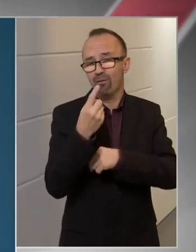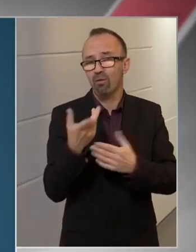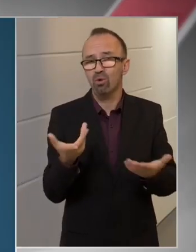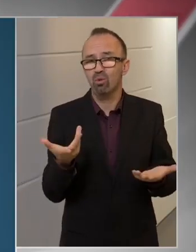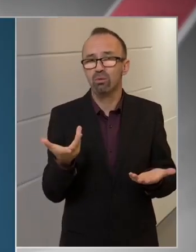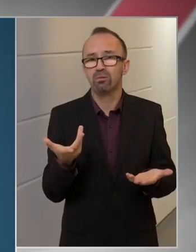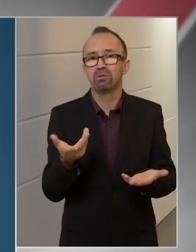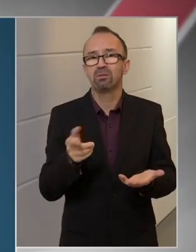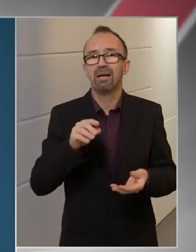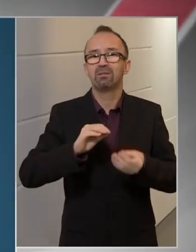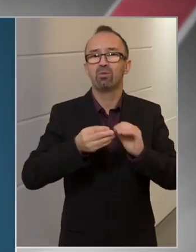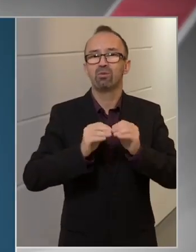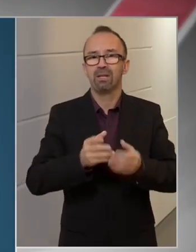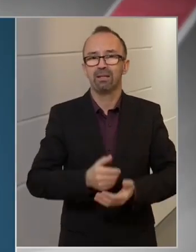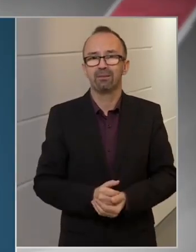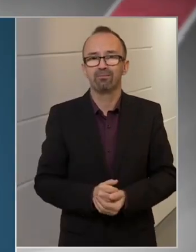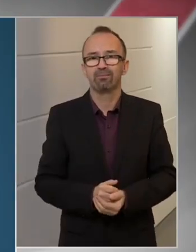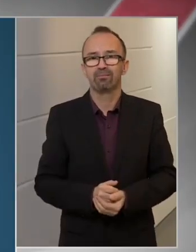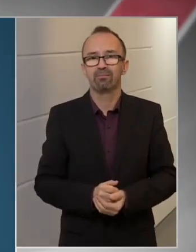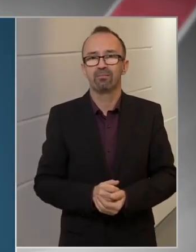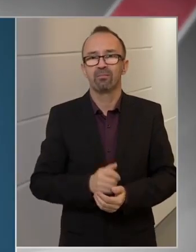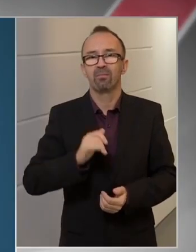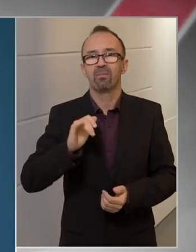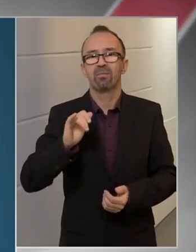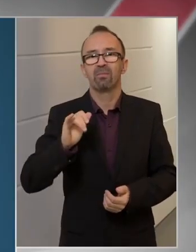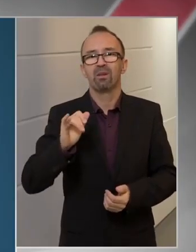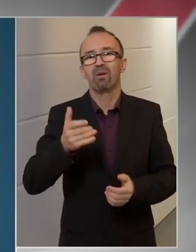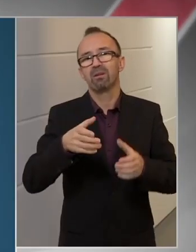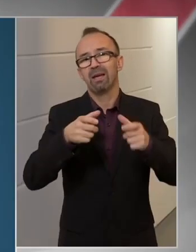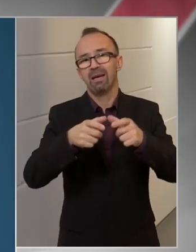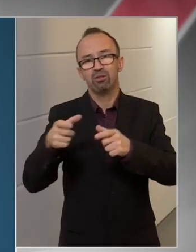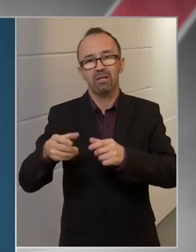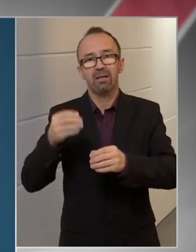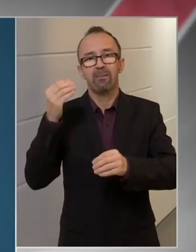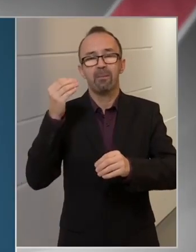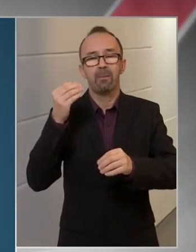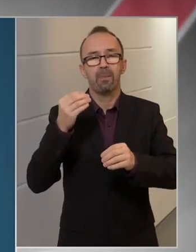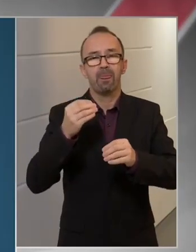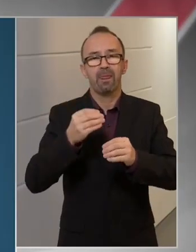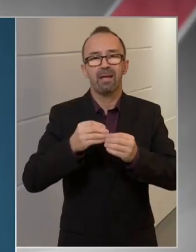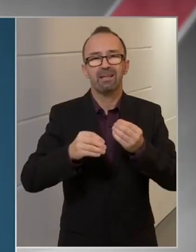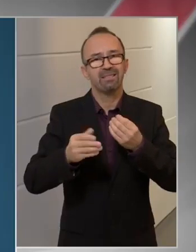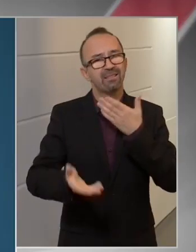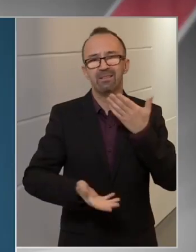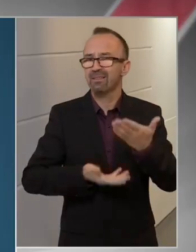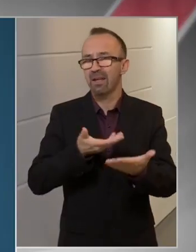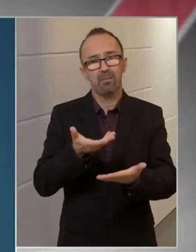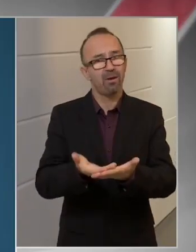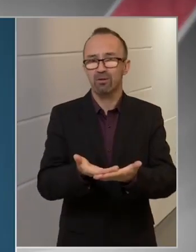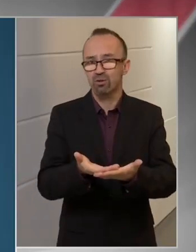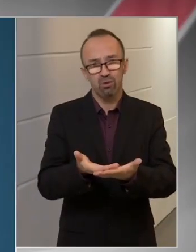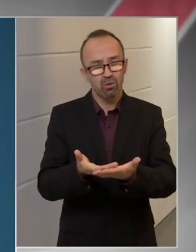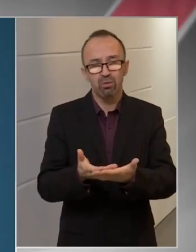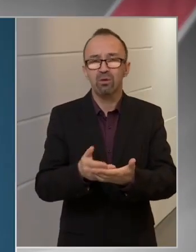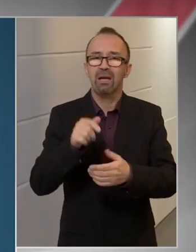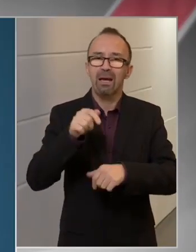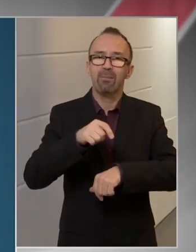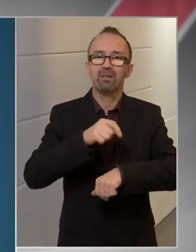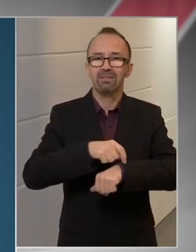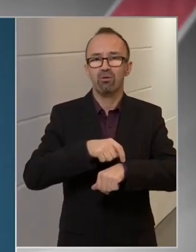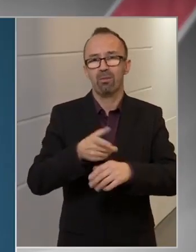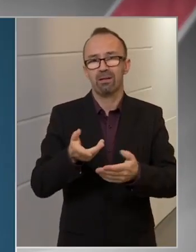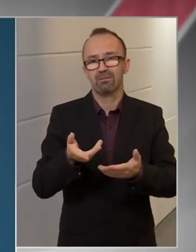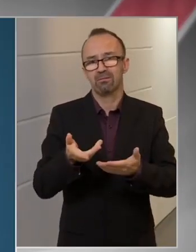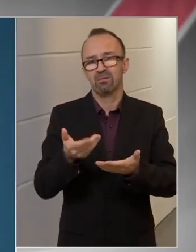ezekben az üzletekben, illetve egységekben, ezért nem javasoljuk, hogy ekkor vegyék